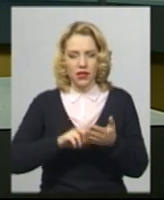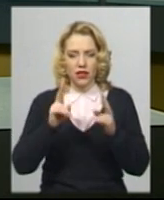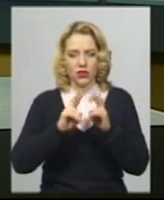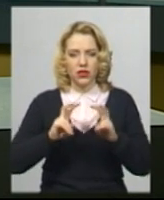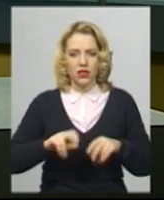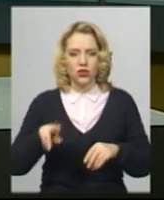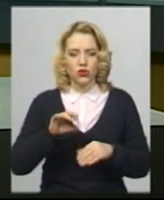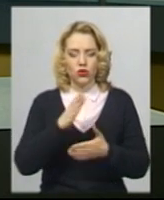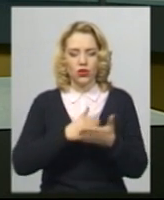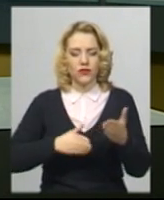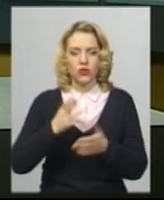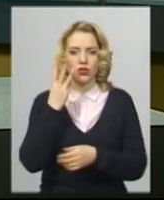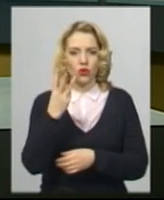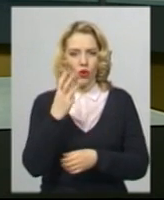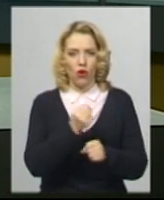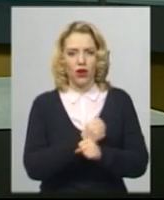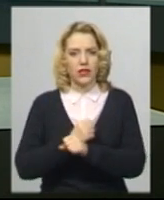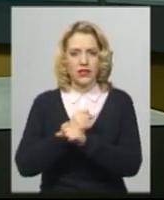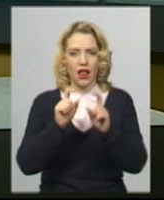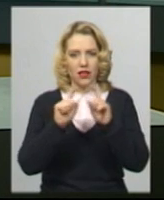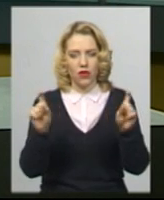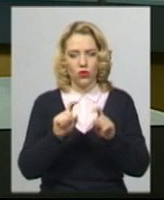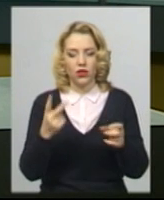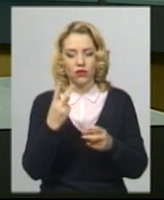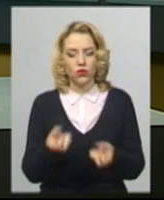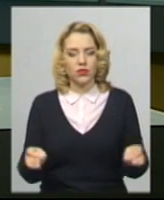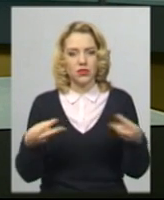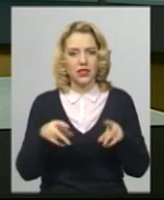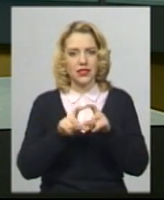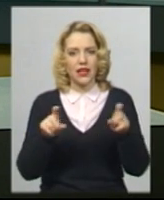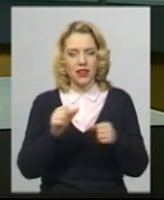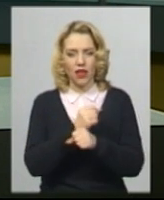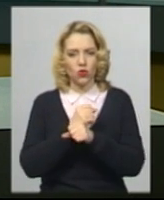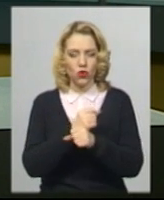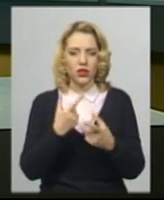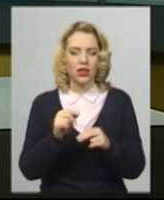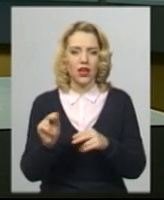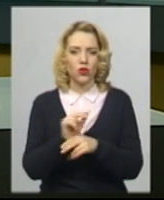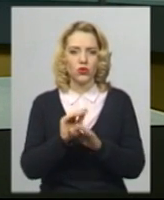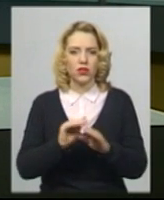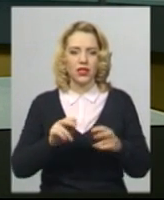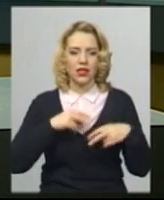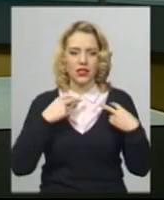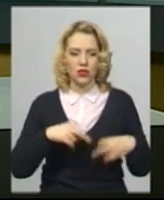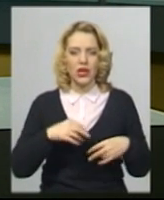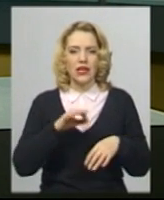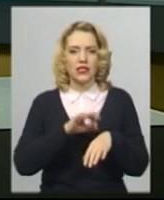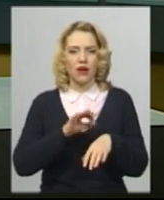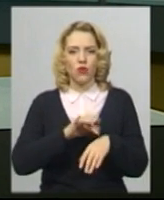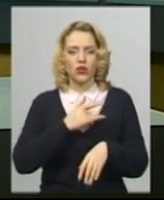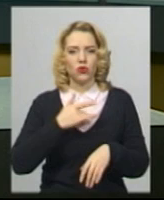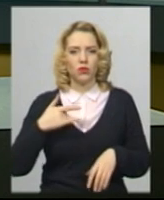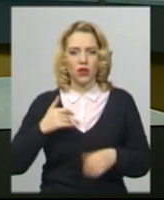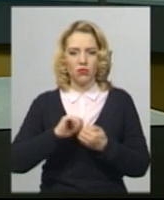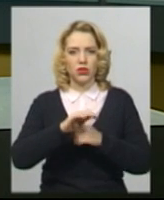ліквідації трьох дитячих санаторій в краю. Двох спеціалізованих санаторіїв, де лікуються діти із ризиком захворюваності на туберкульоз – у